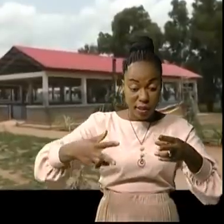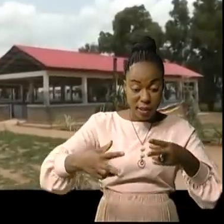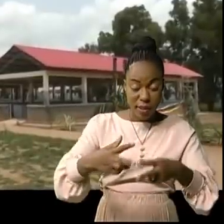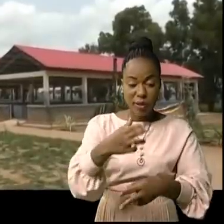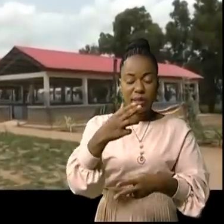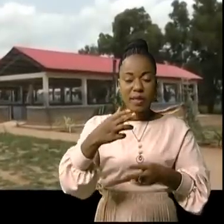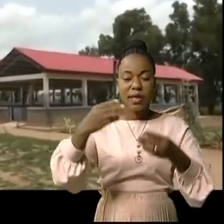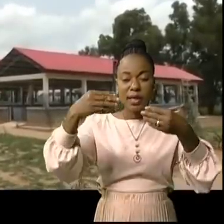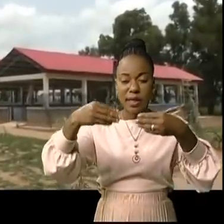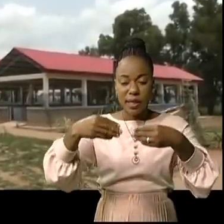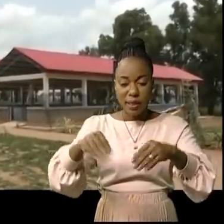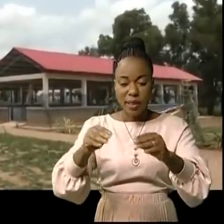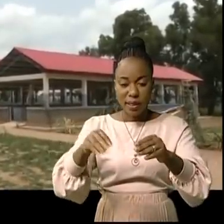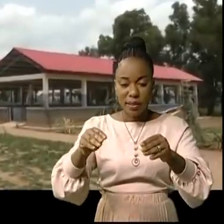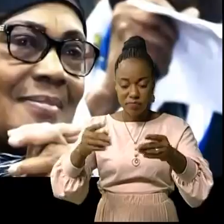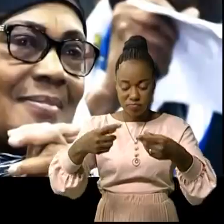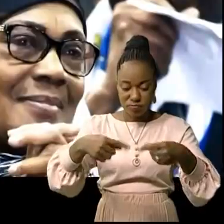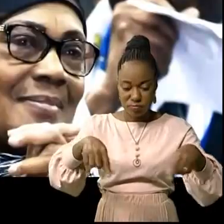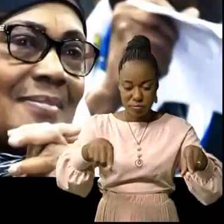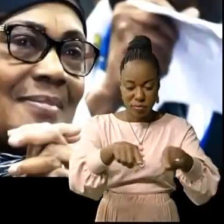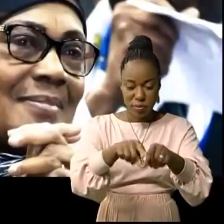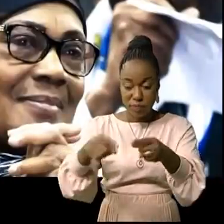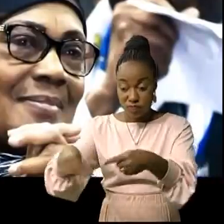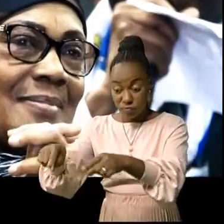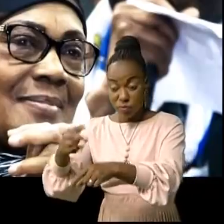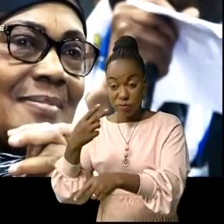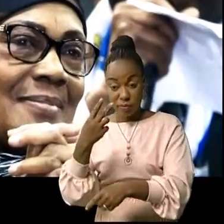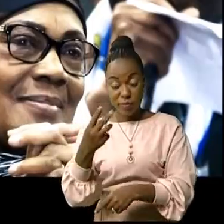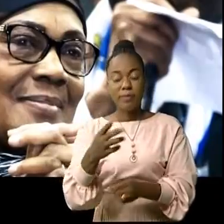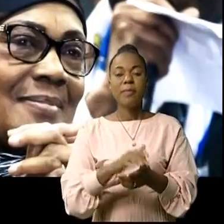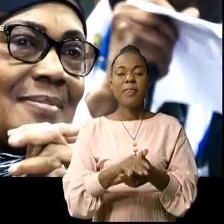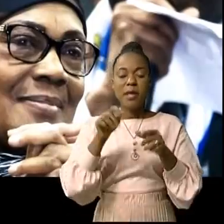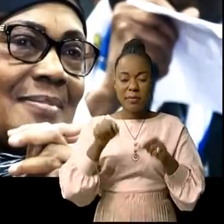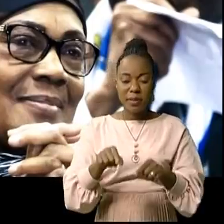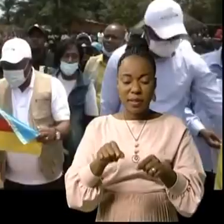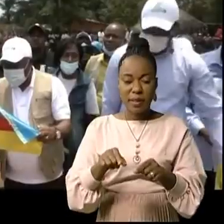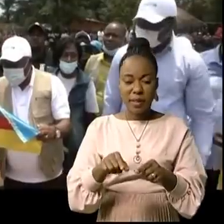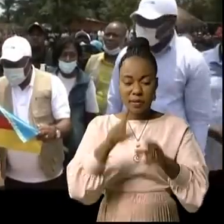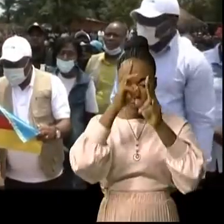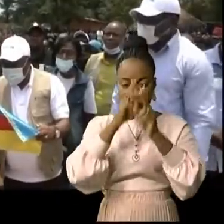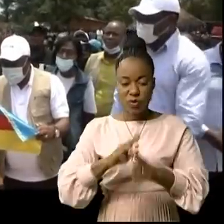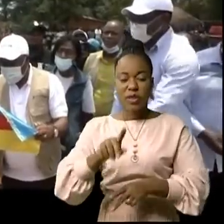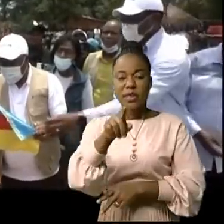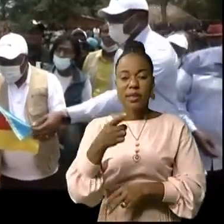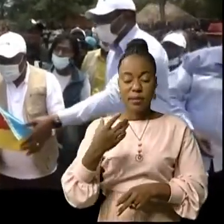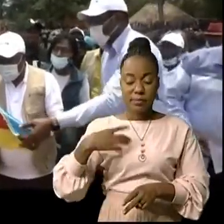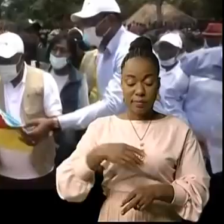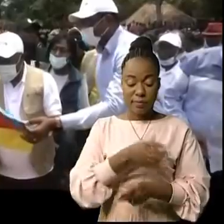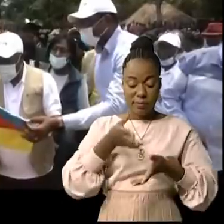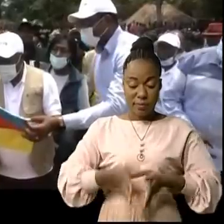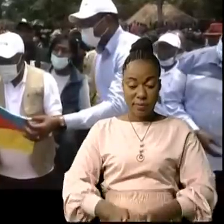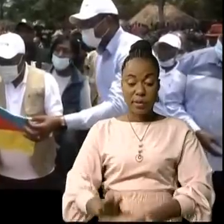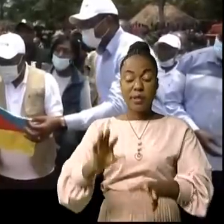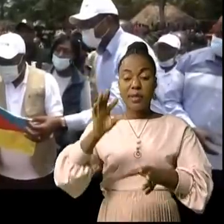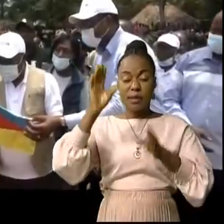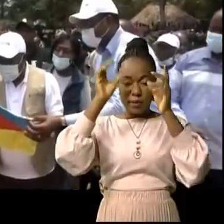Kamuanga au nom d'Étienne Tshisekedi, c'est le tour de son épouse d'être honorée. Le marché moderne construit à Mikalaï dans